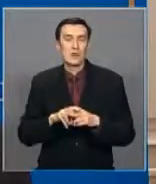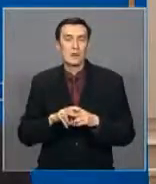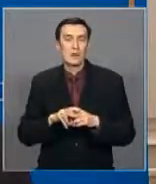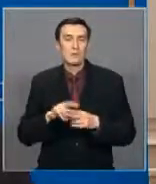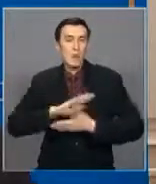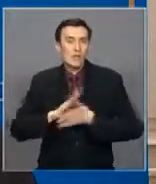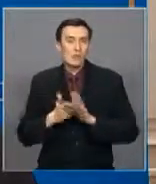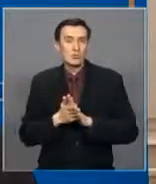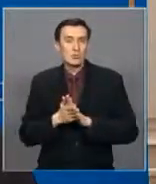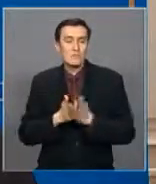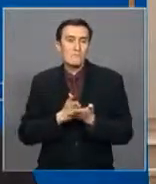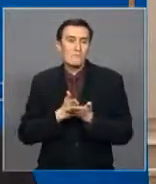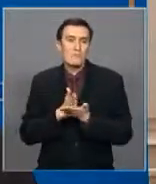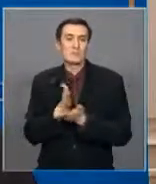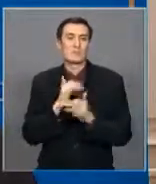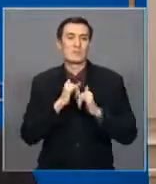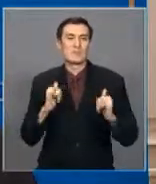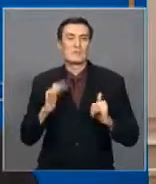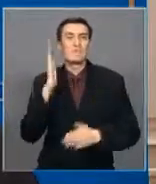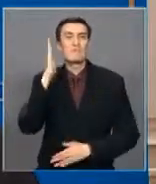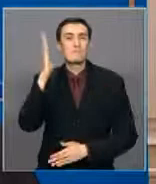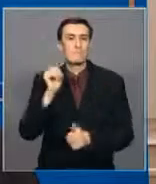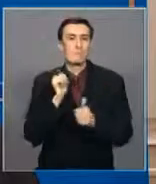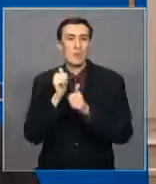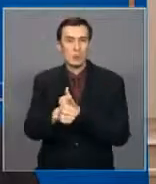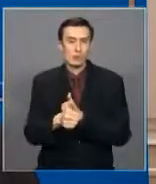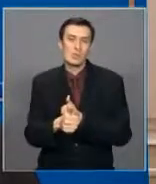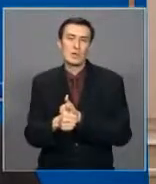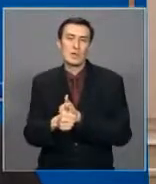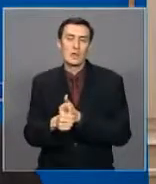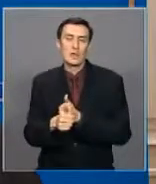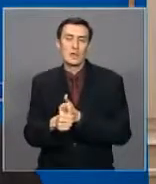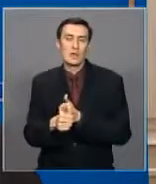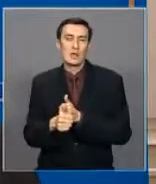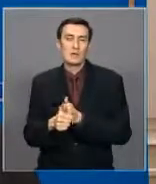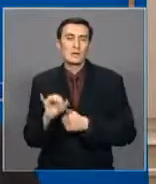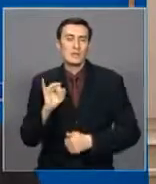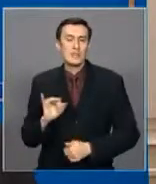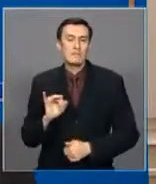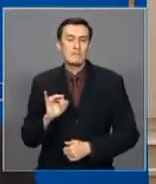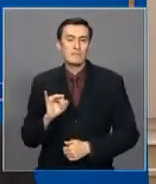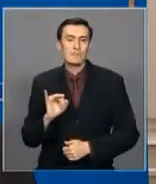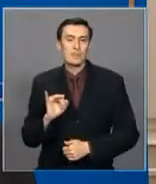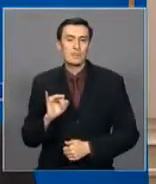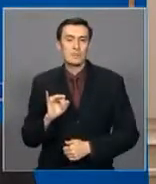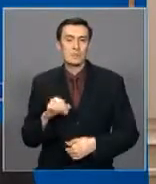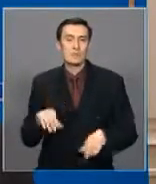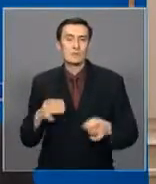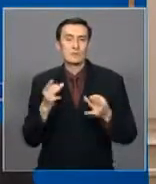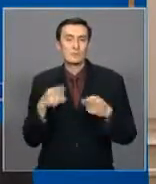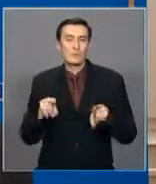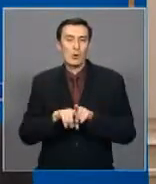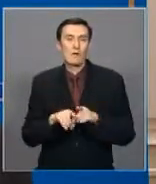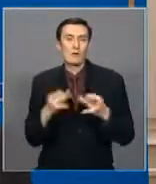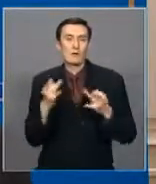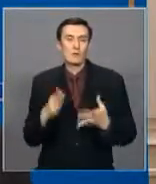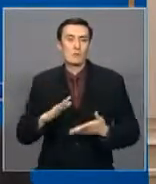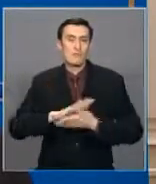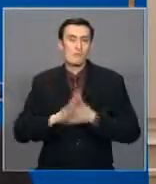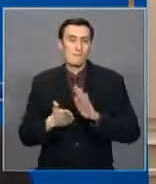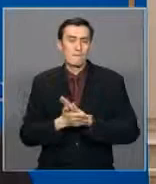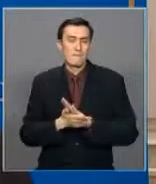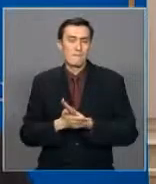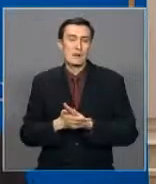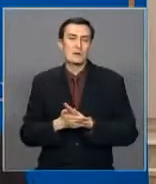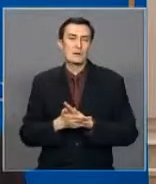вектор движения вперед. То есть превратить их просто из статичных факторов, которые